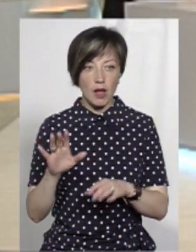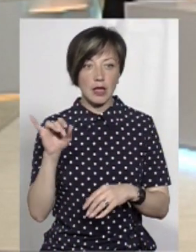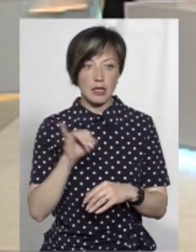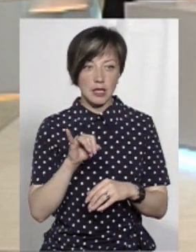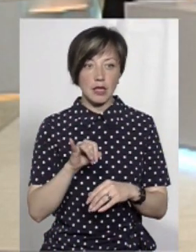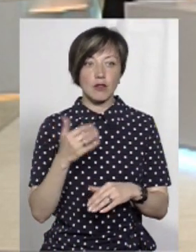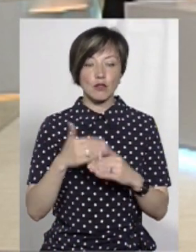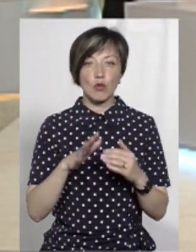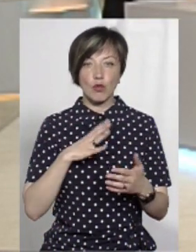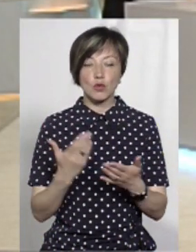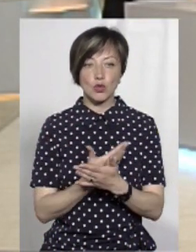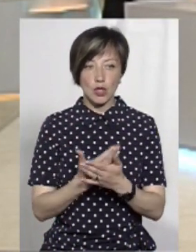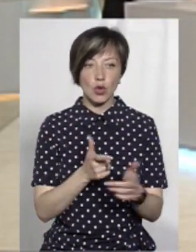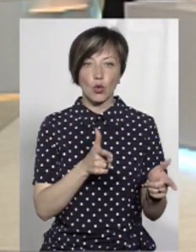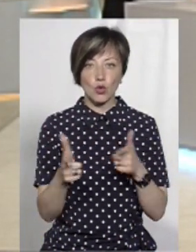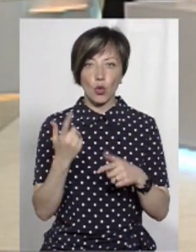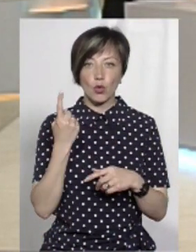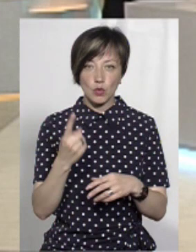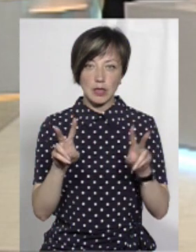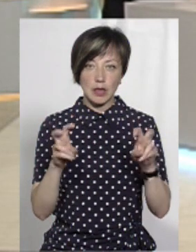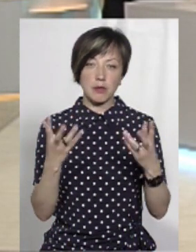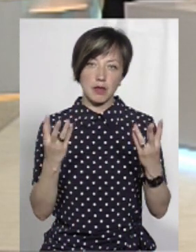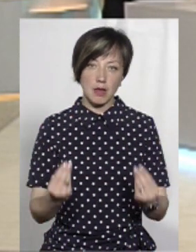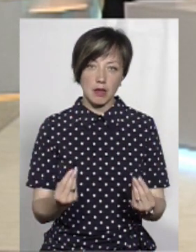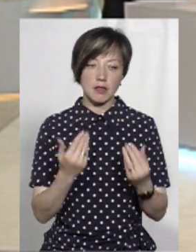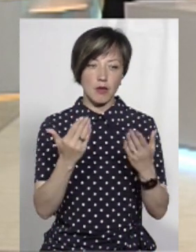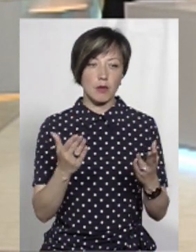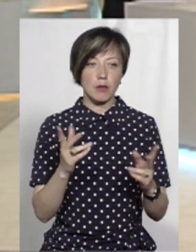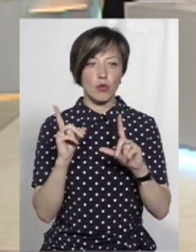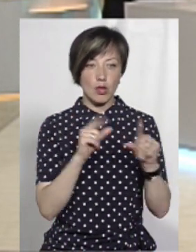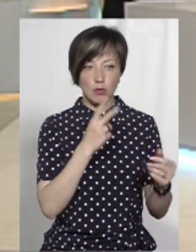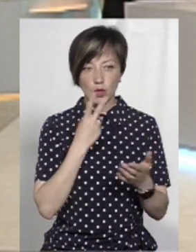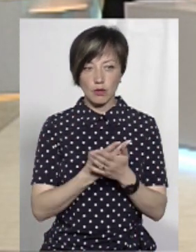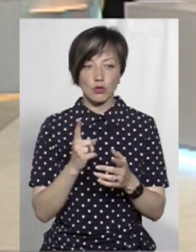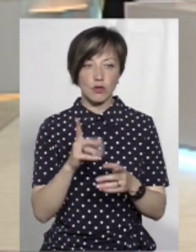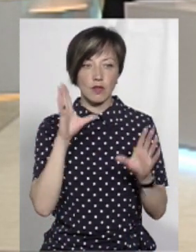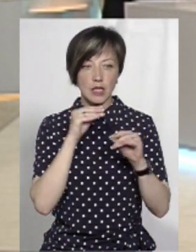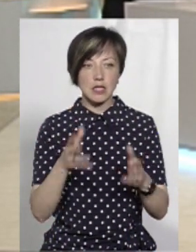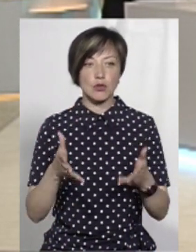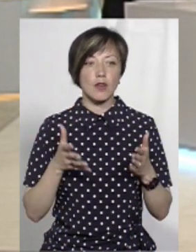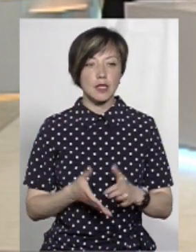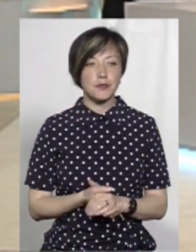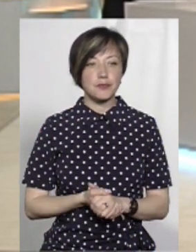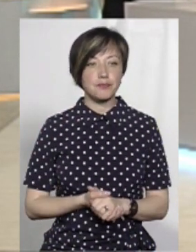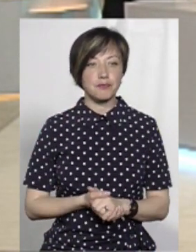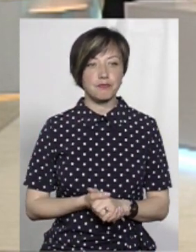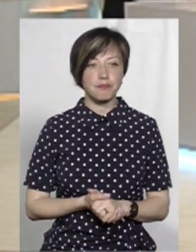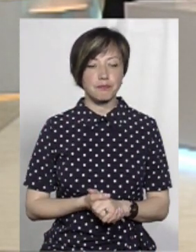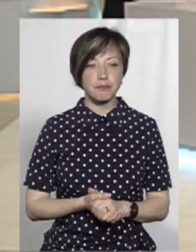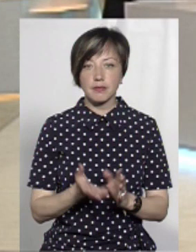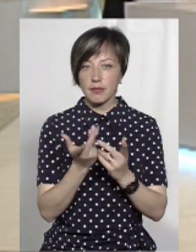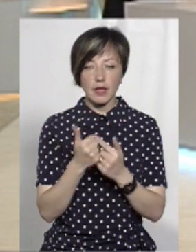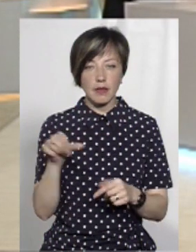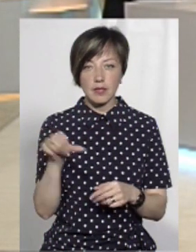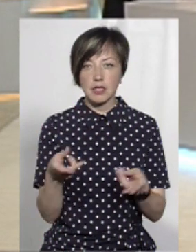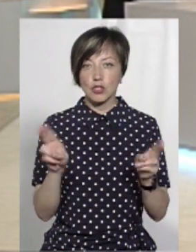і вже був сюжет, ми теж готуємо одну стемп дня, тому залюбки теж з вами ще поїдемо і подивимося, що вдасться з'ясувати. І лічені